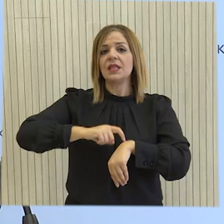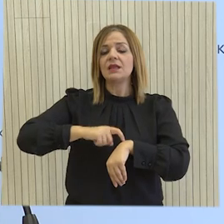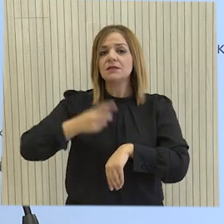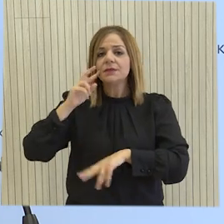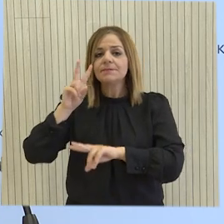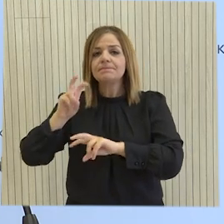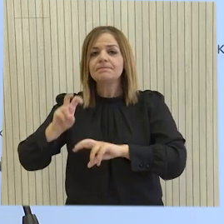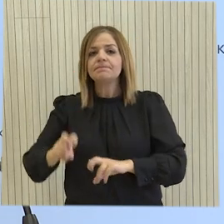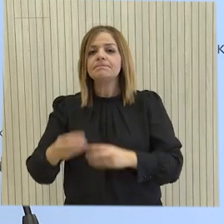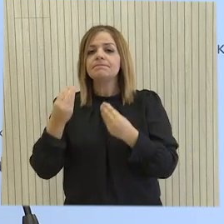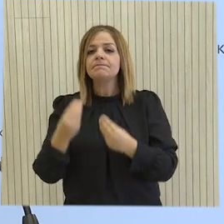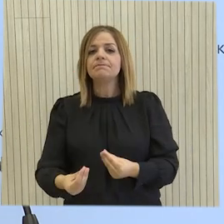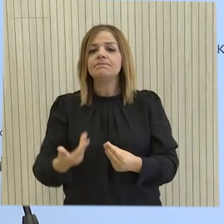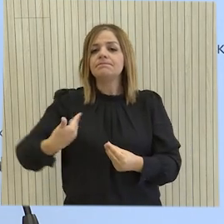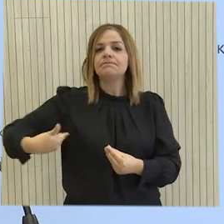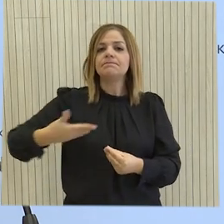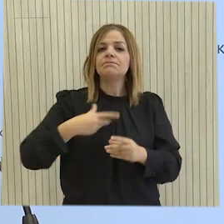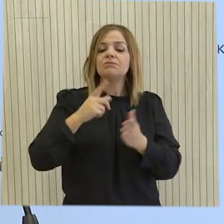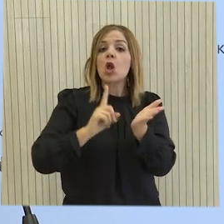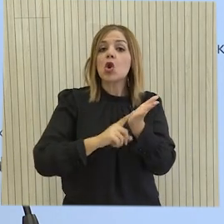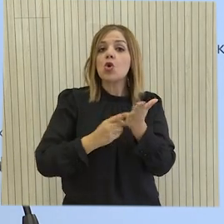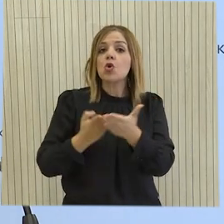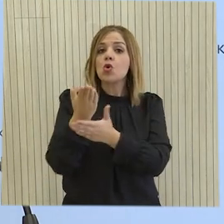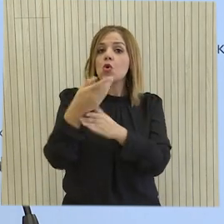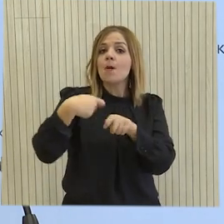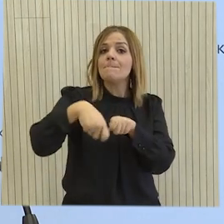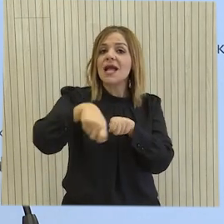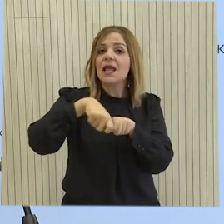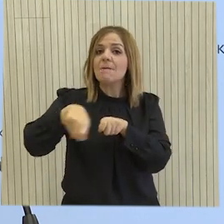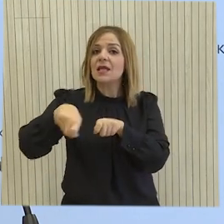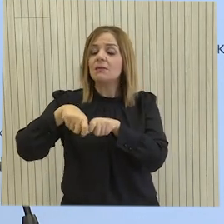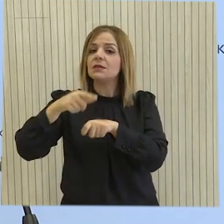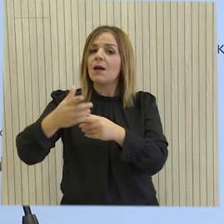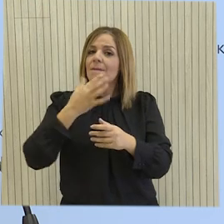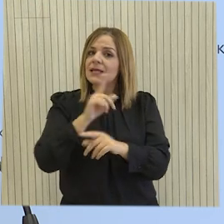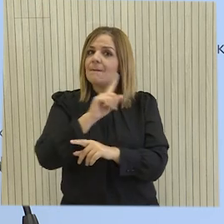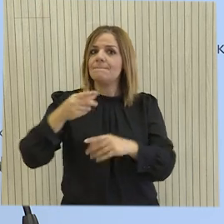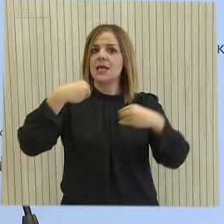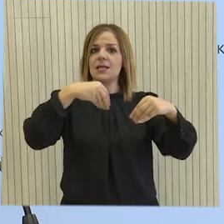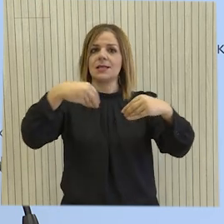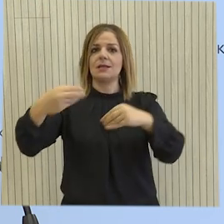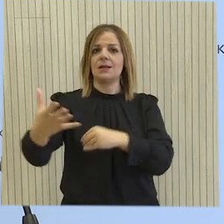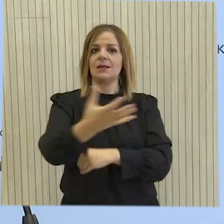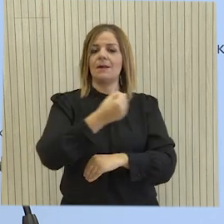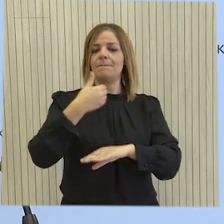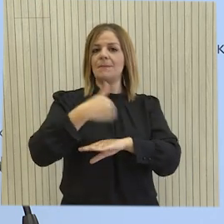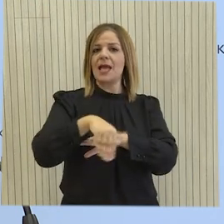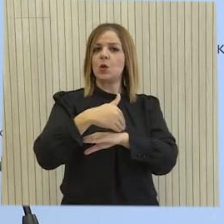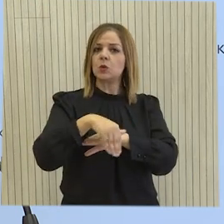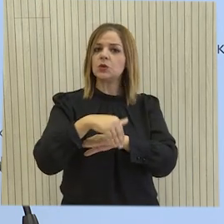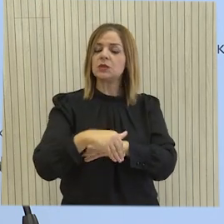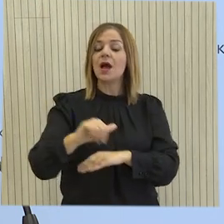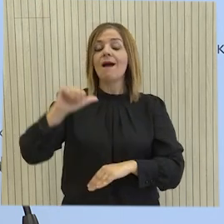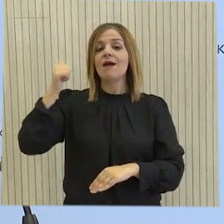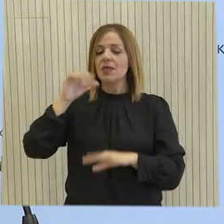εξετάζονται η λήψη αποτελεσματικών νομικών μέτρων που μπορούν να λειτουργήσουν αποτρεπτικά σε τέτοιες ενέργειες. Έγινε